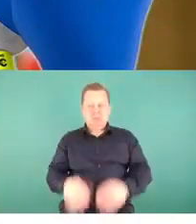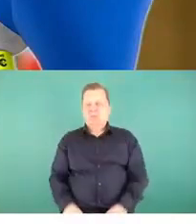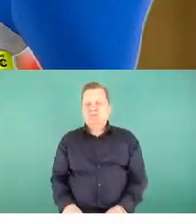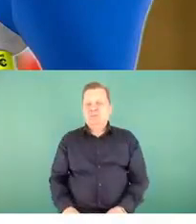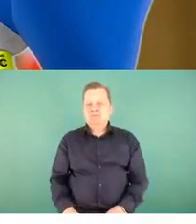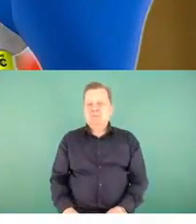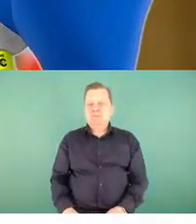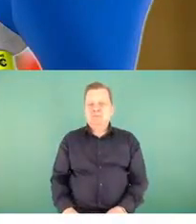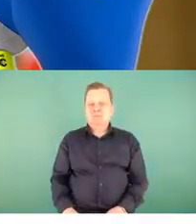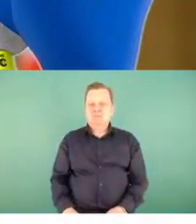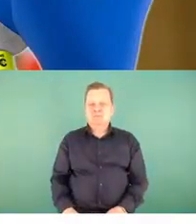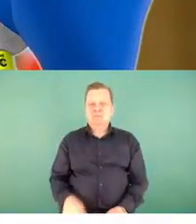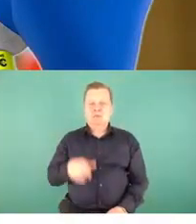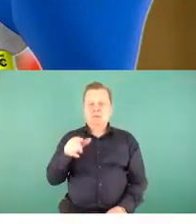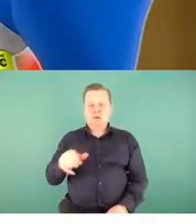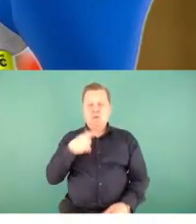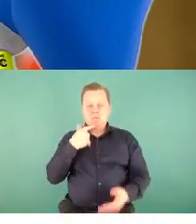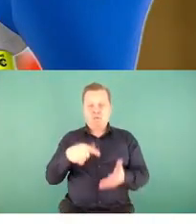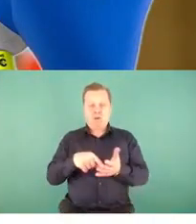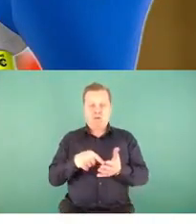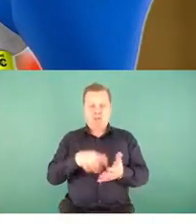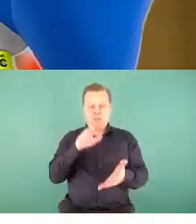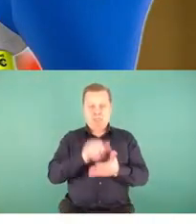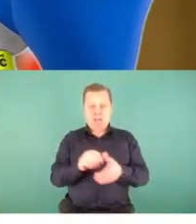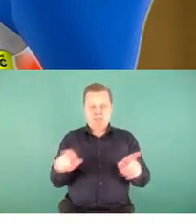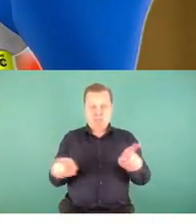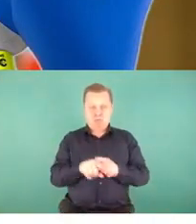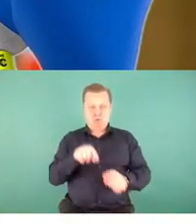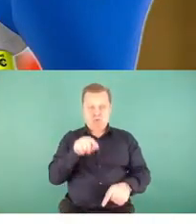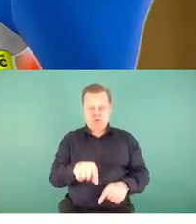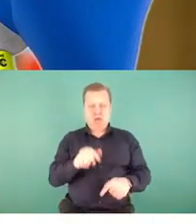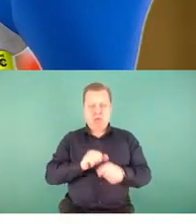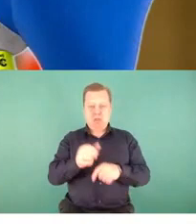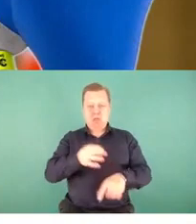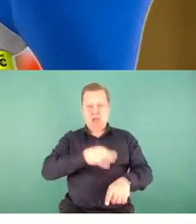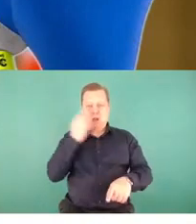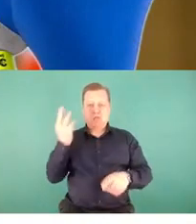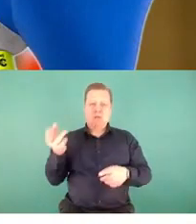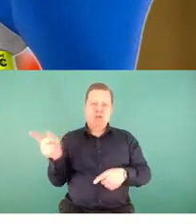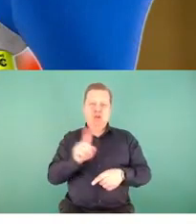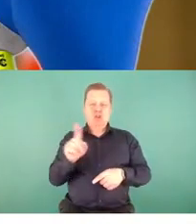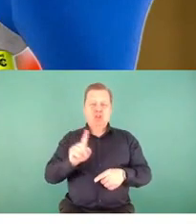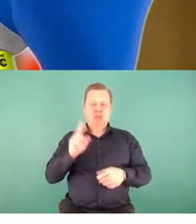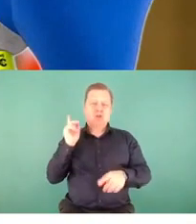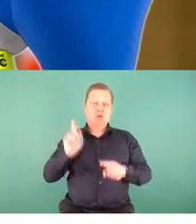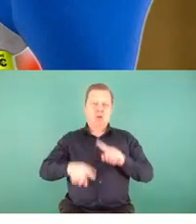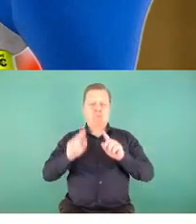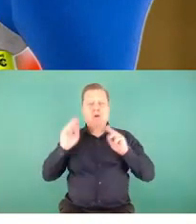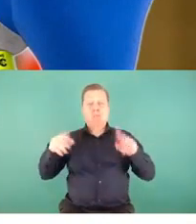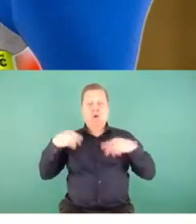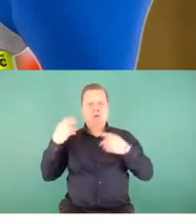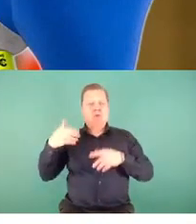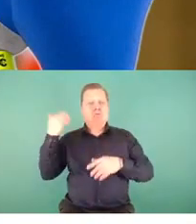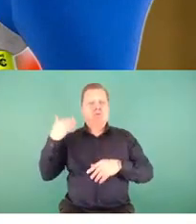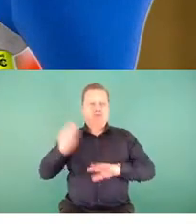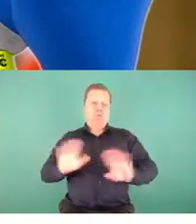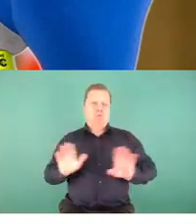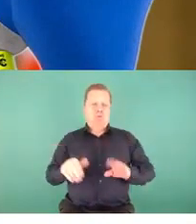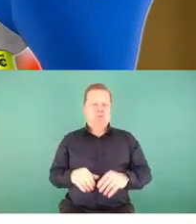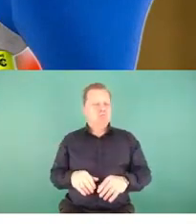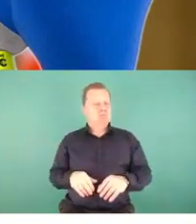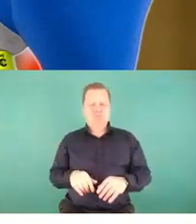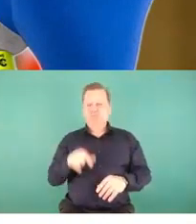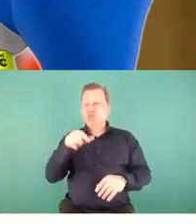prowadzenia zajęć jest o wiele lepsza niż na przykład słuchy przekaz wiadomości, bo tutaj dzieci mogą tak